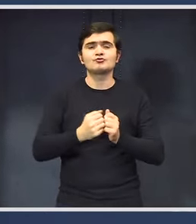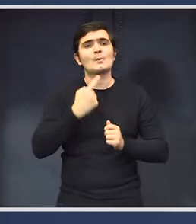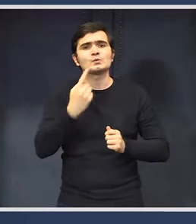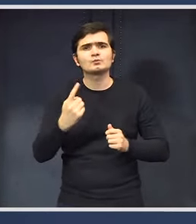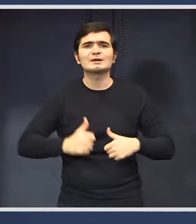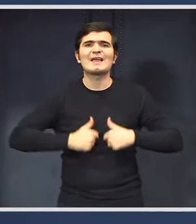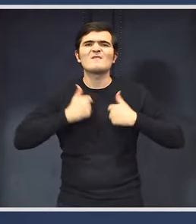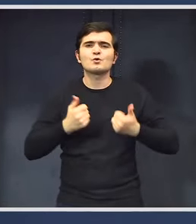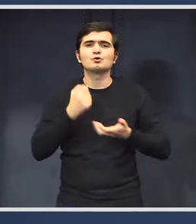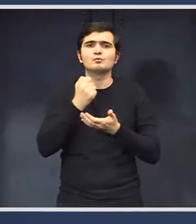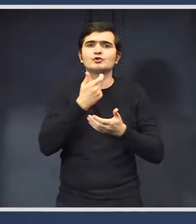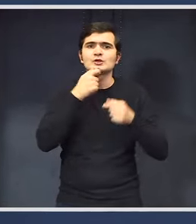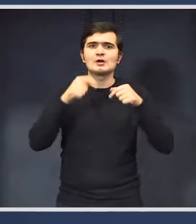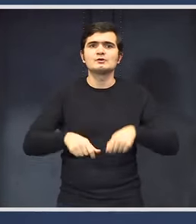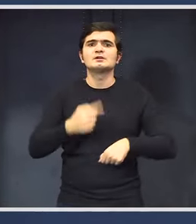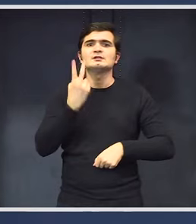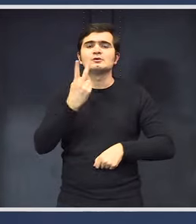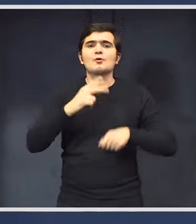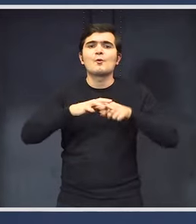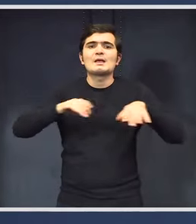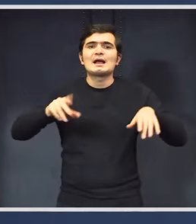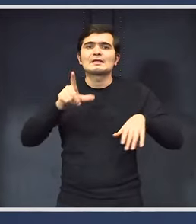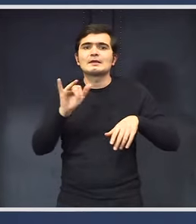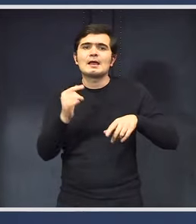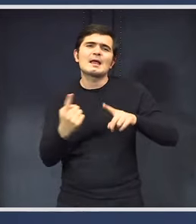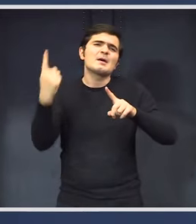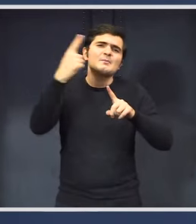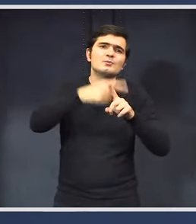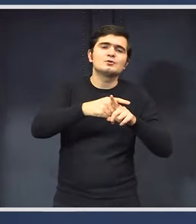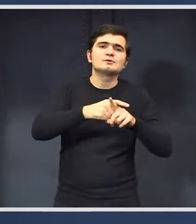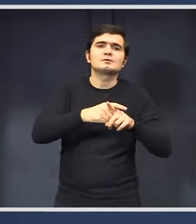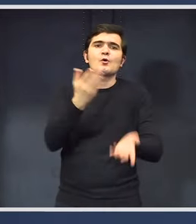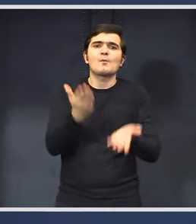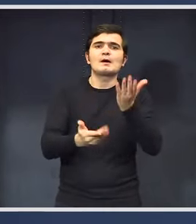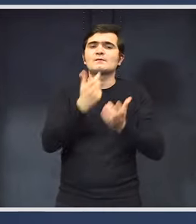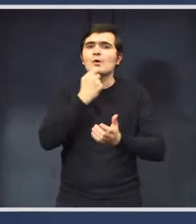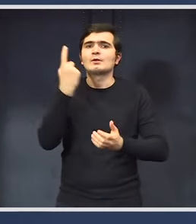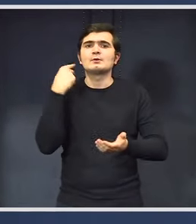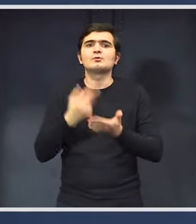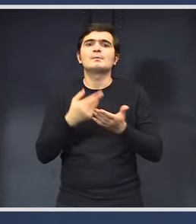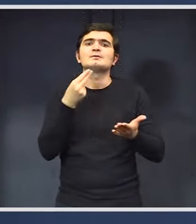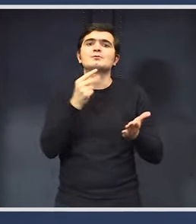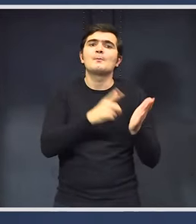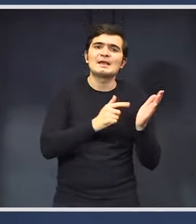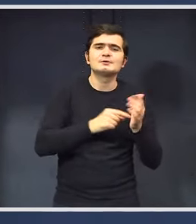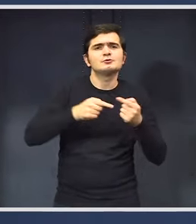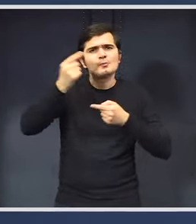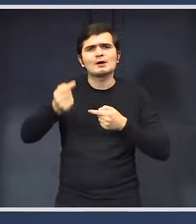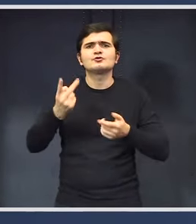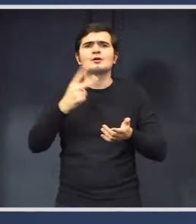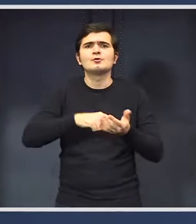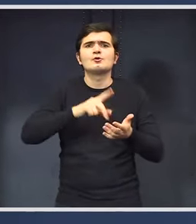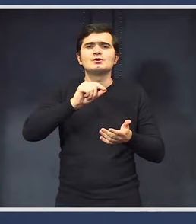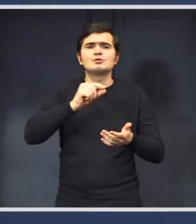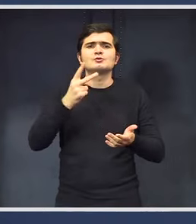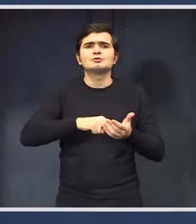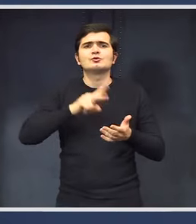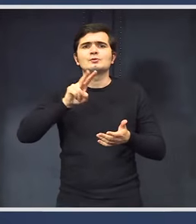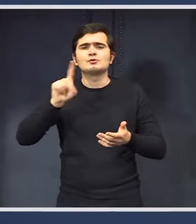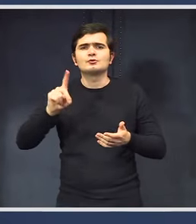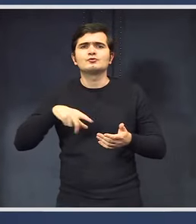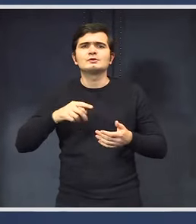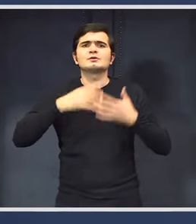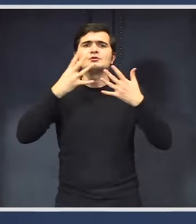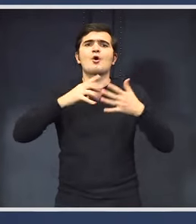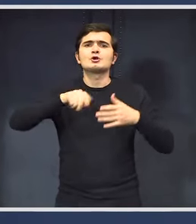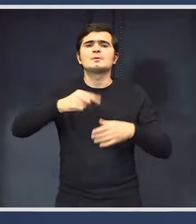efortul bugetar anul acesta este de 1.8 miliarde de lei în plus față la anul trecut pentru plata pensiori, iar în 2020 și 2021 înseamnă 19.2 miliarde